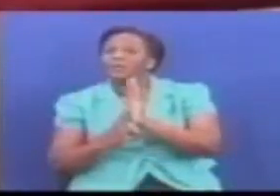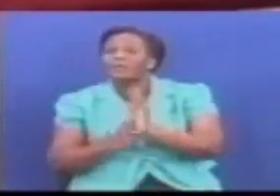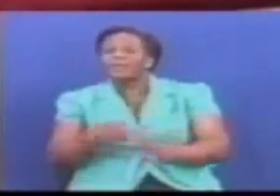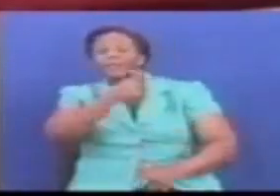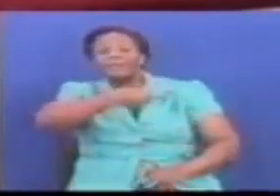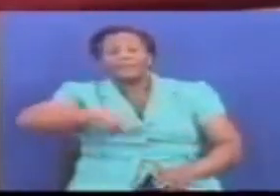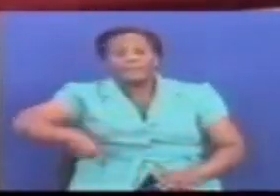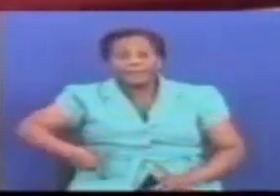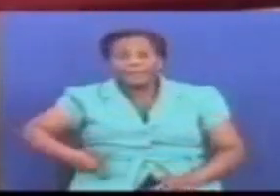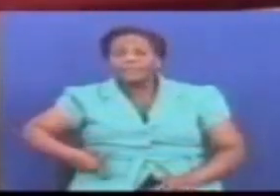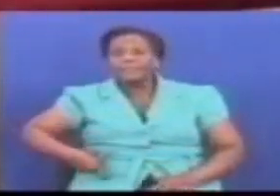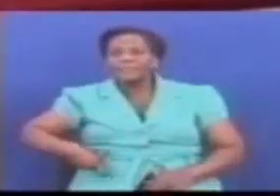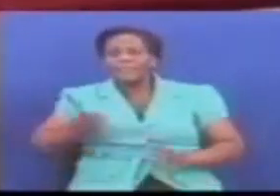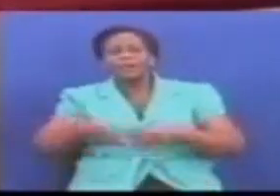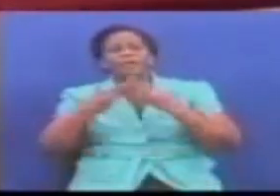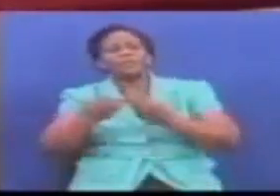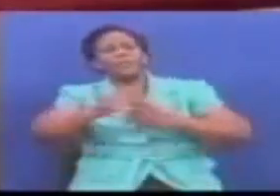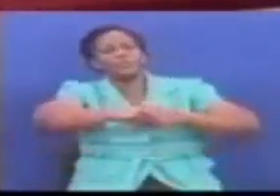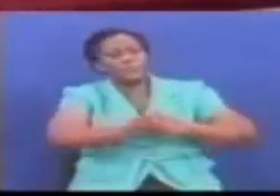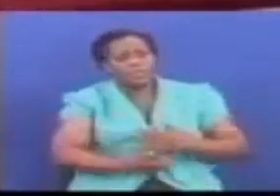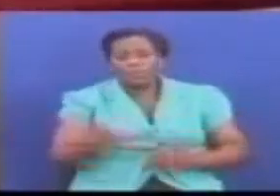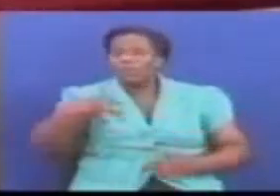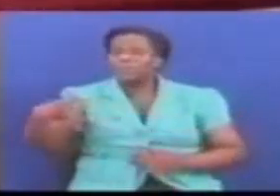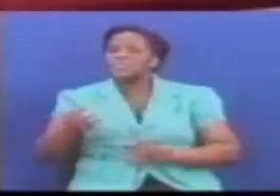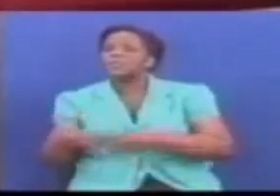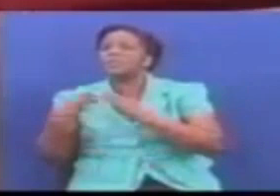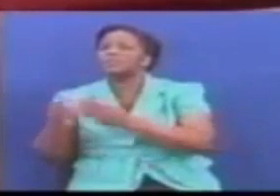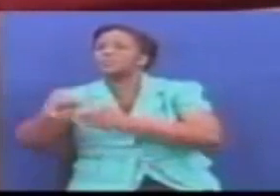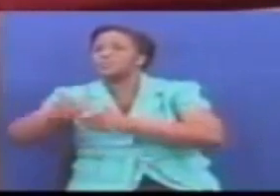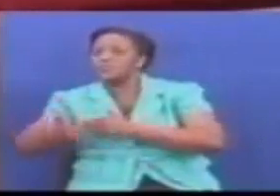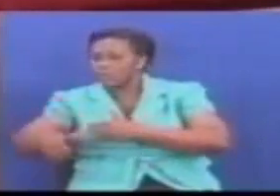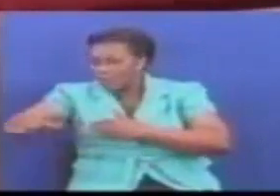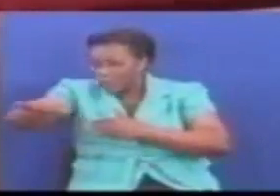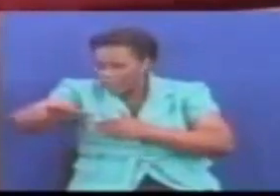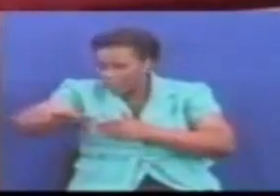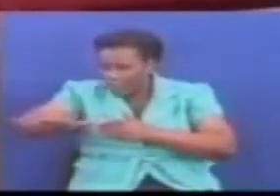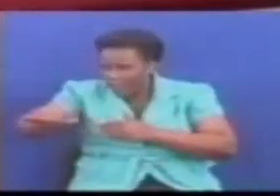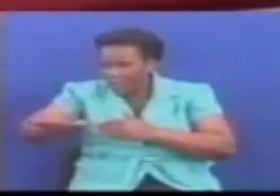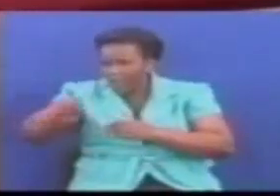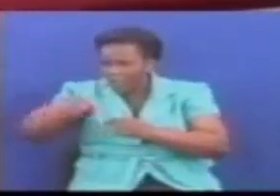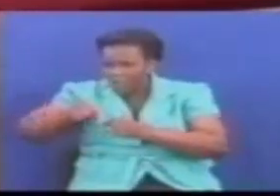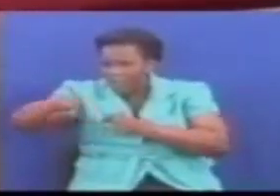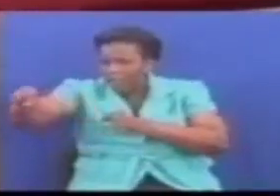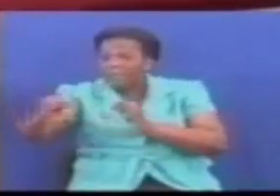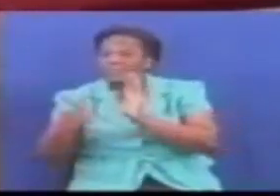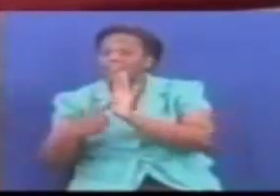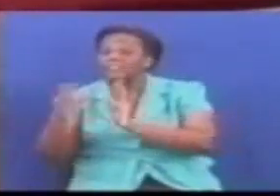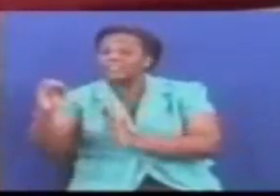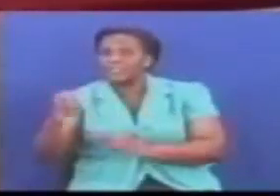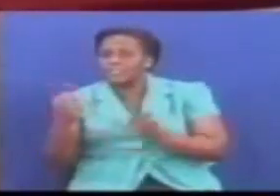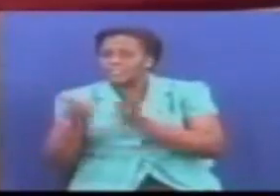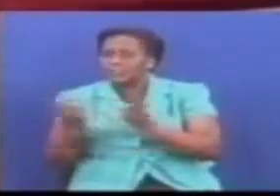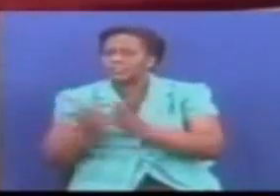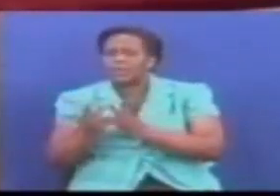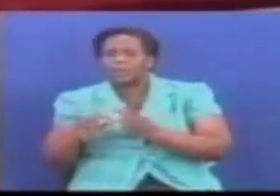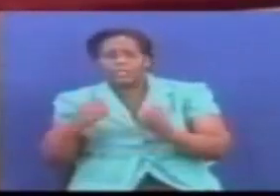anaweza akatoa kibari Waziri anaweza akatoa kibari Kwenye mayoneo ya meter steen kutokana na changamoto